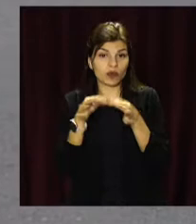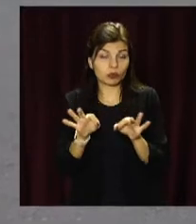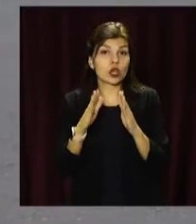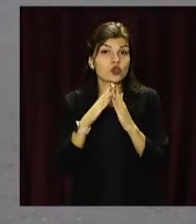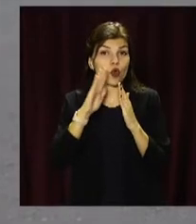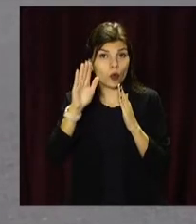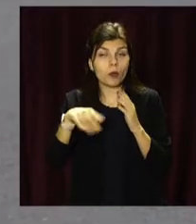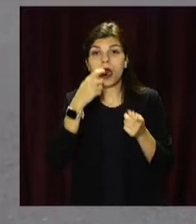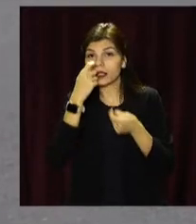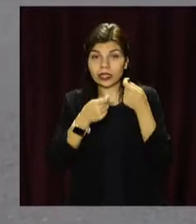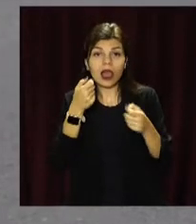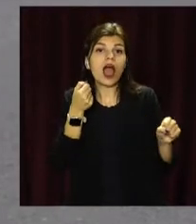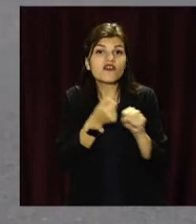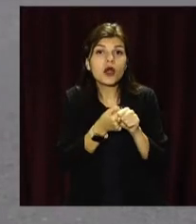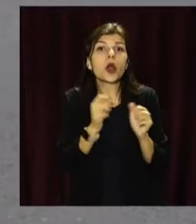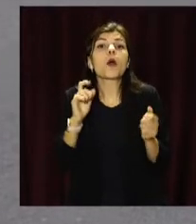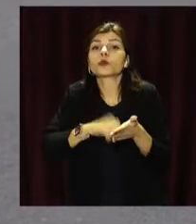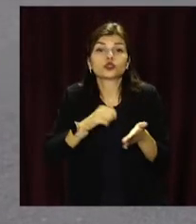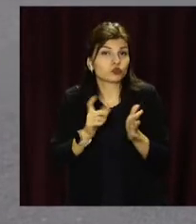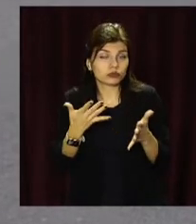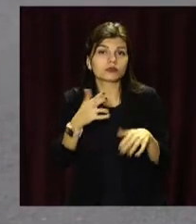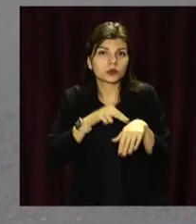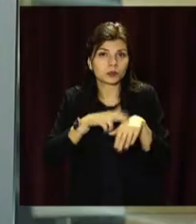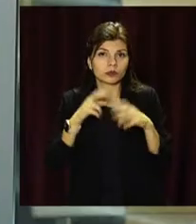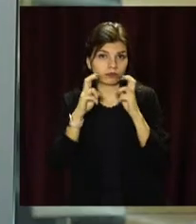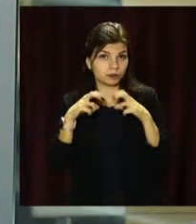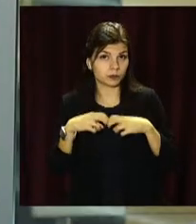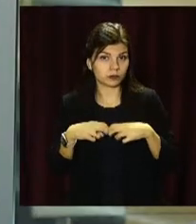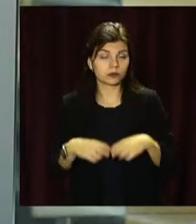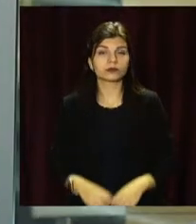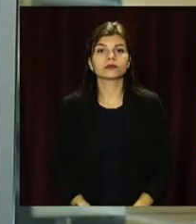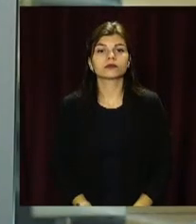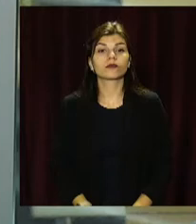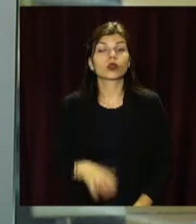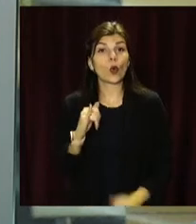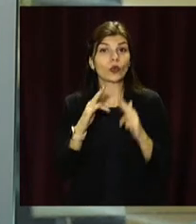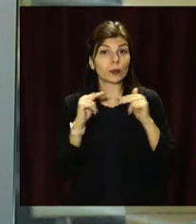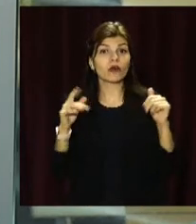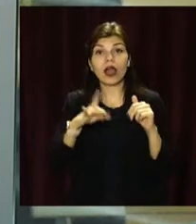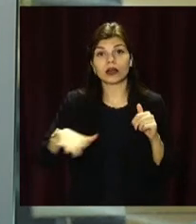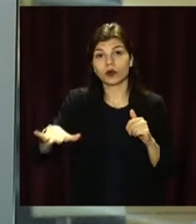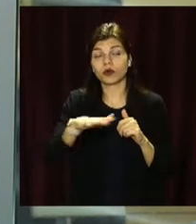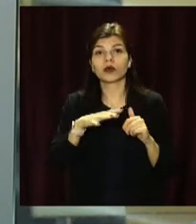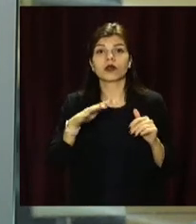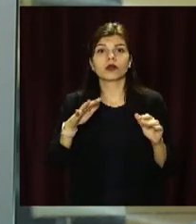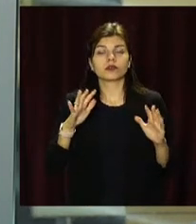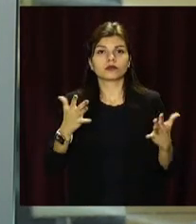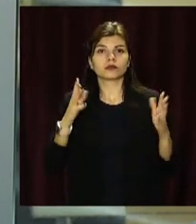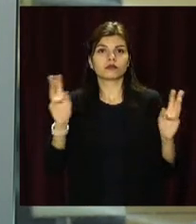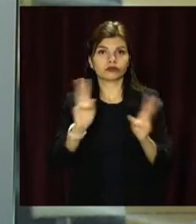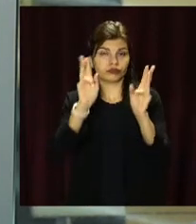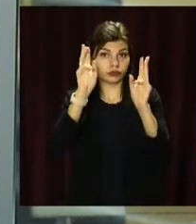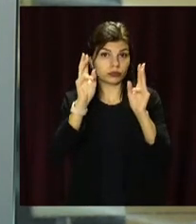додому. Деталі аварії з'ясовують правоохоронці. У Дніпровському районі спалахнув склад з